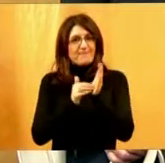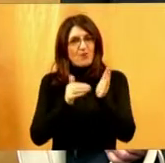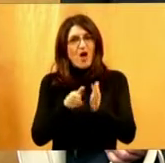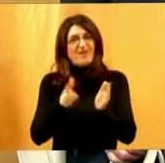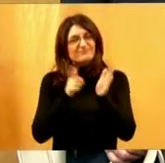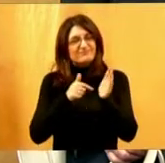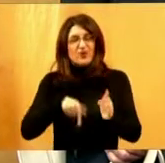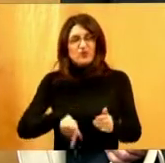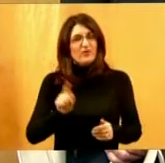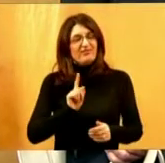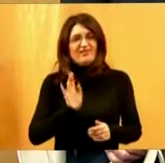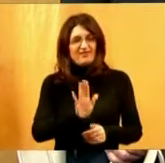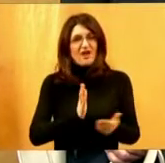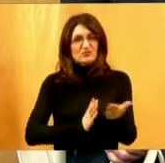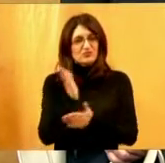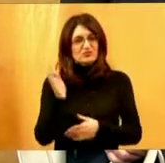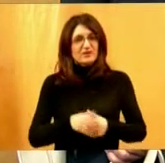kod nas, nažalost, nije slučaj.